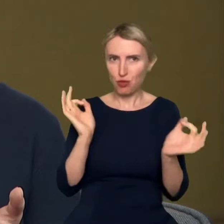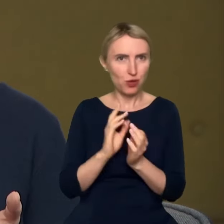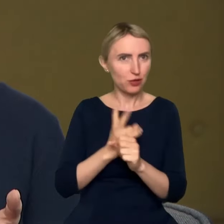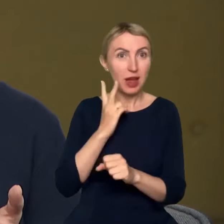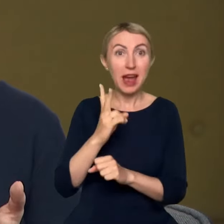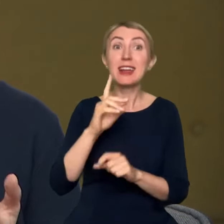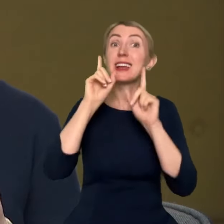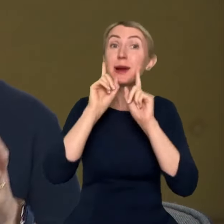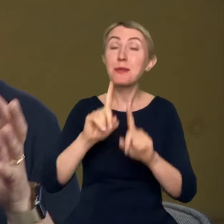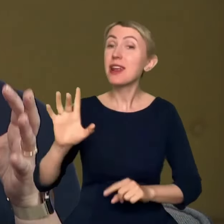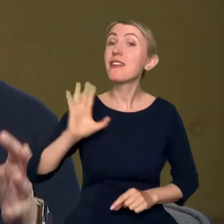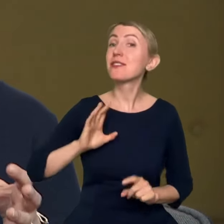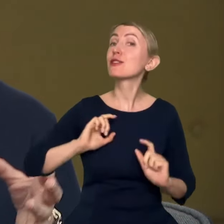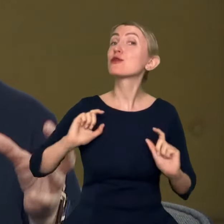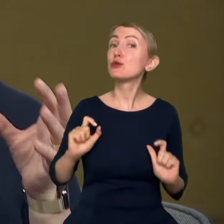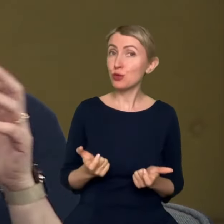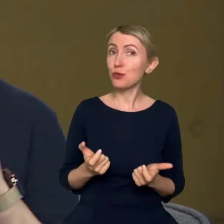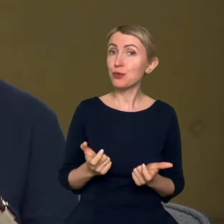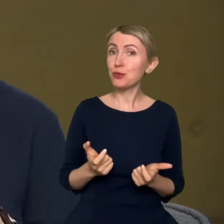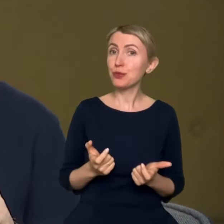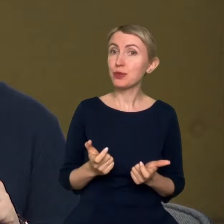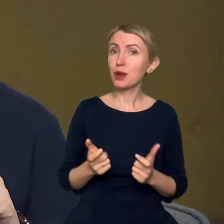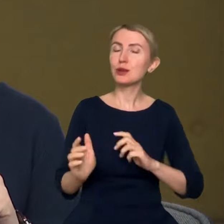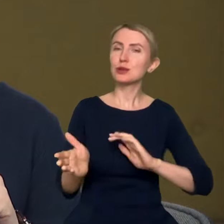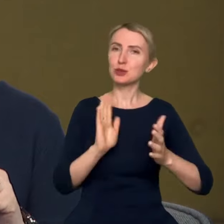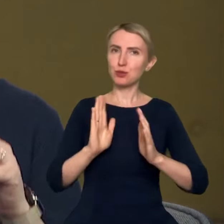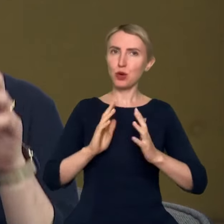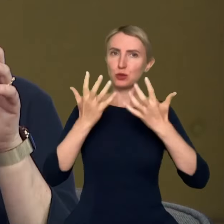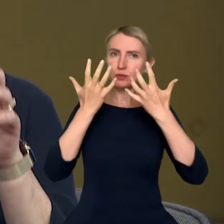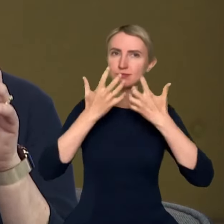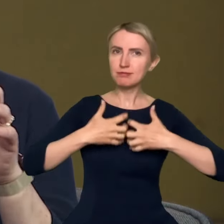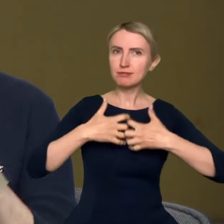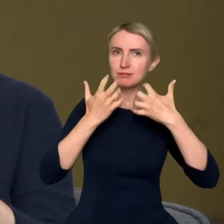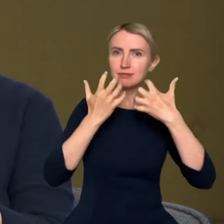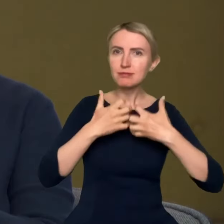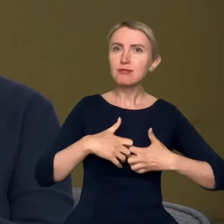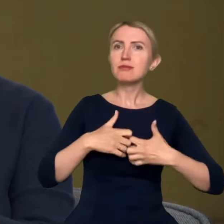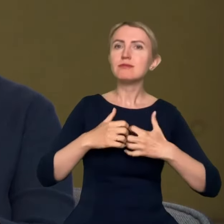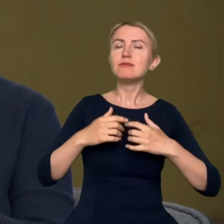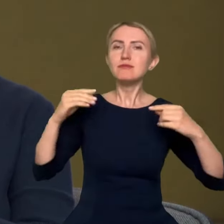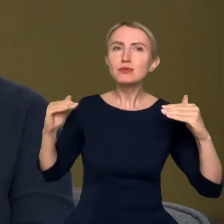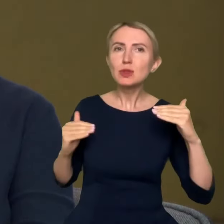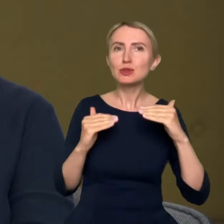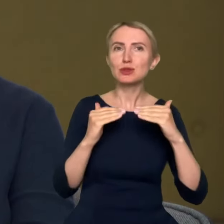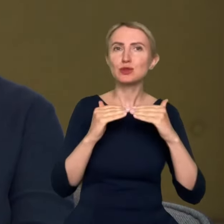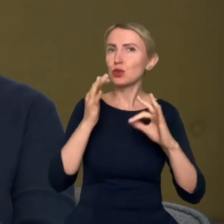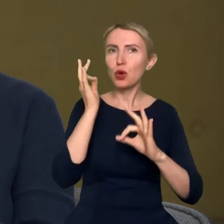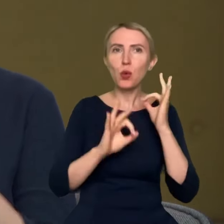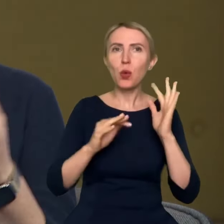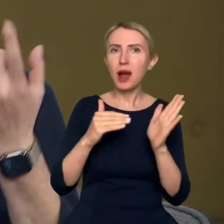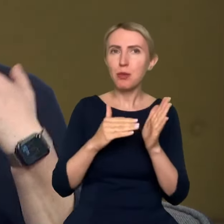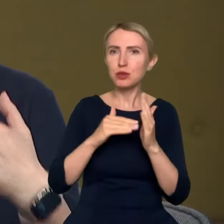wartością, to jest dopiero sposób ich przetworzenia, dostosowania do konkretnej potrzeby